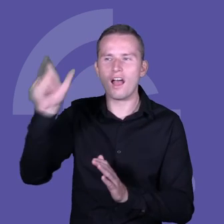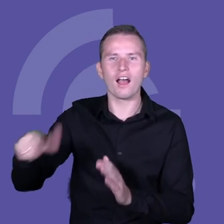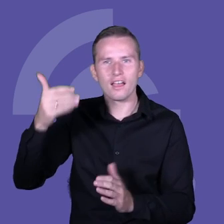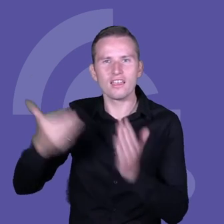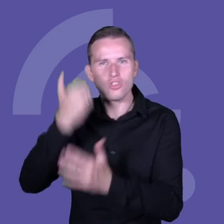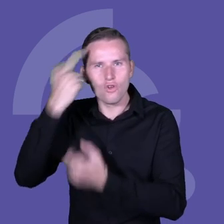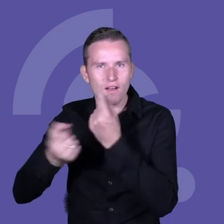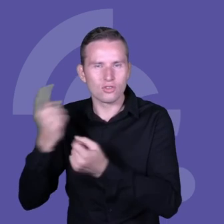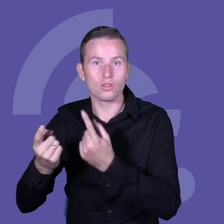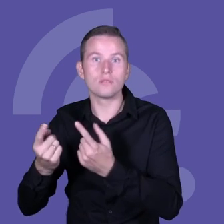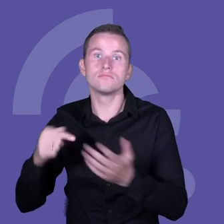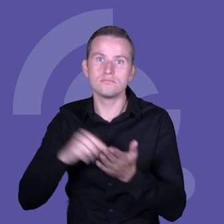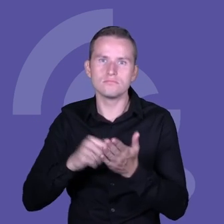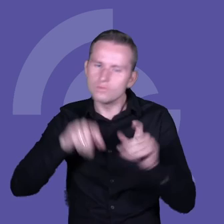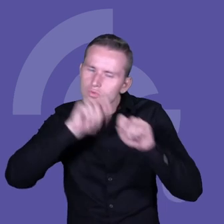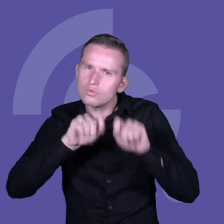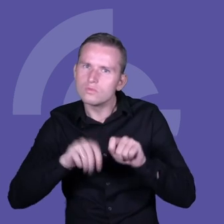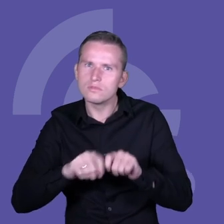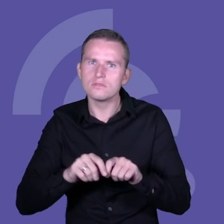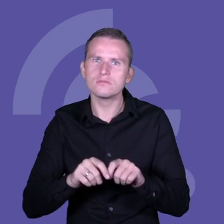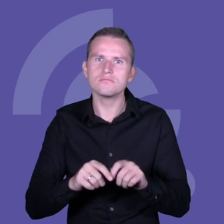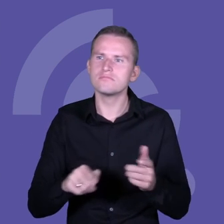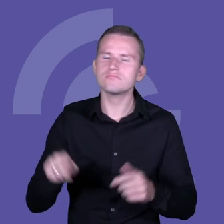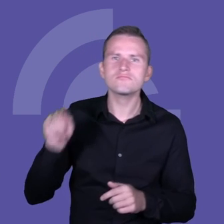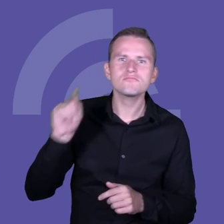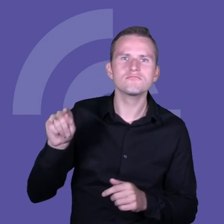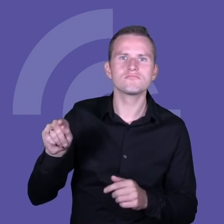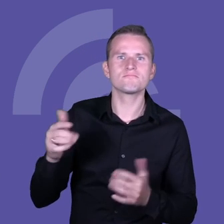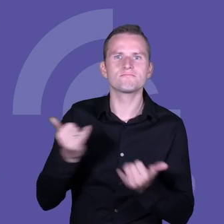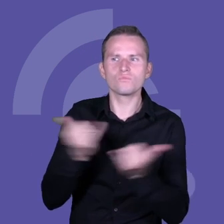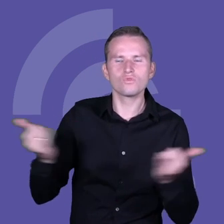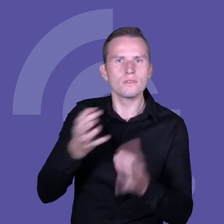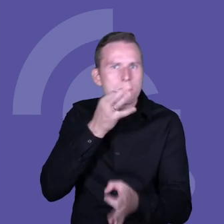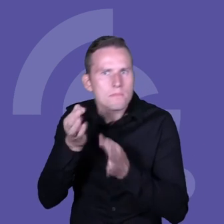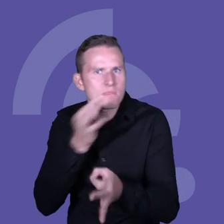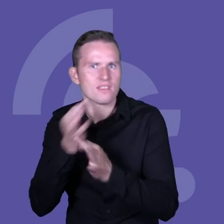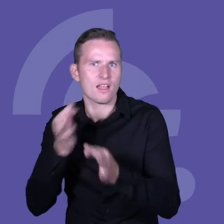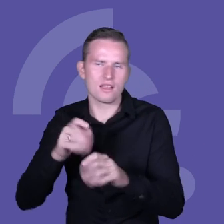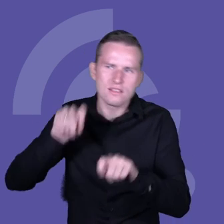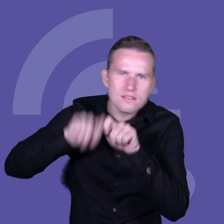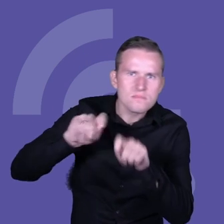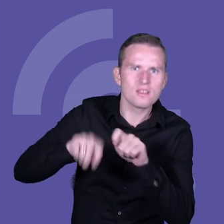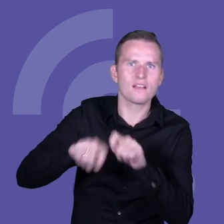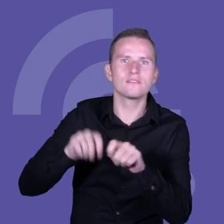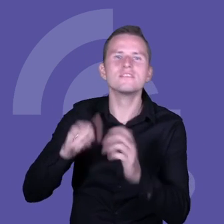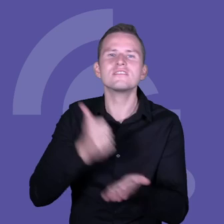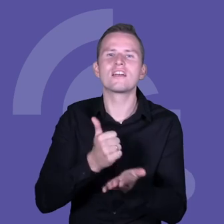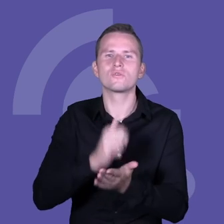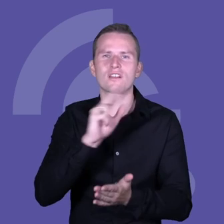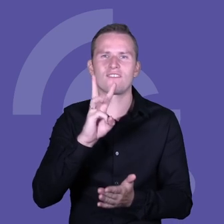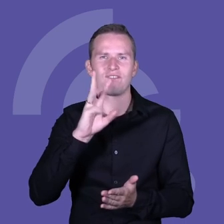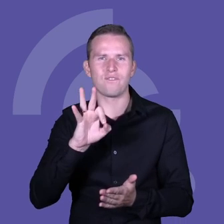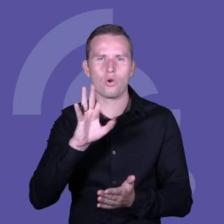Baczne przyglądanie się, analizowanie zastanawionej rzeczywistości, zadawanie prowokacyjnych pytań, czyli kwestionowanie tych status quo, o którym mówiłam.